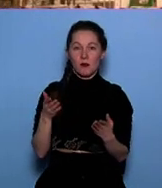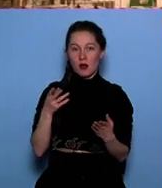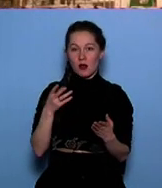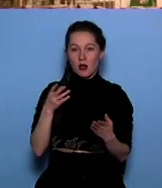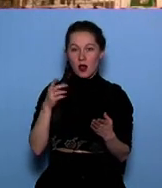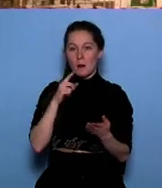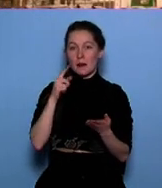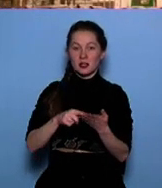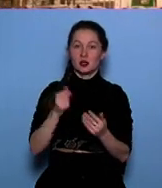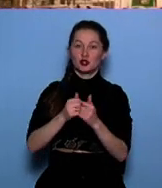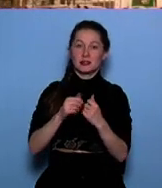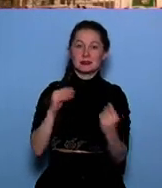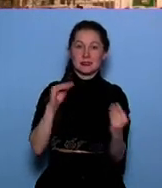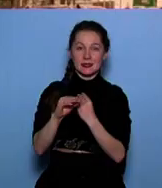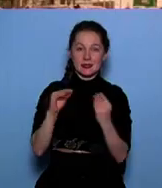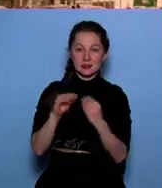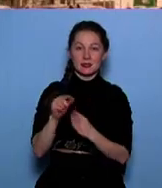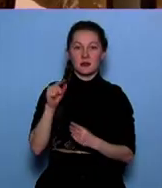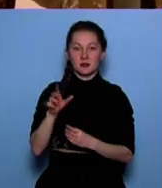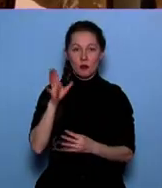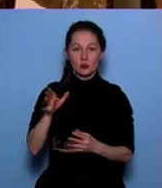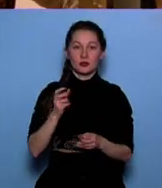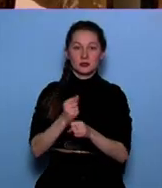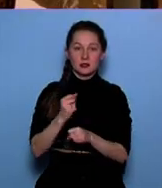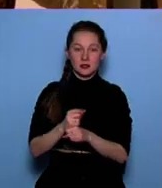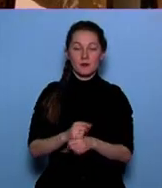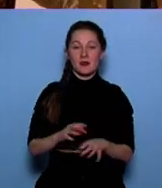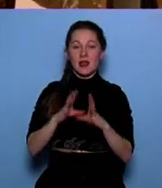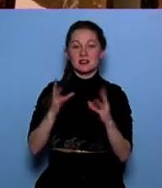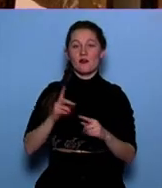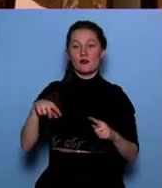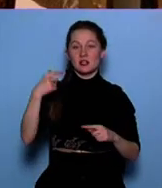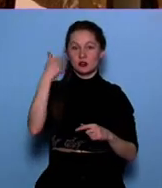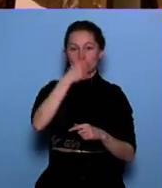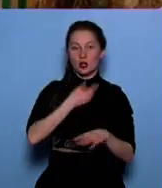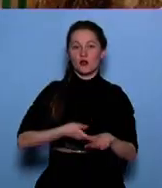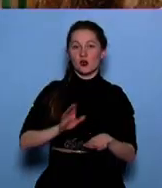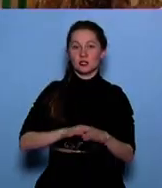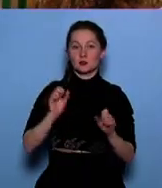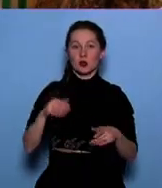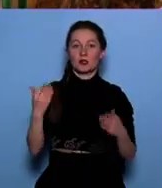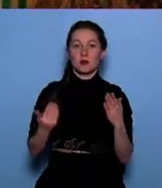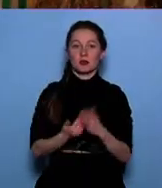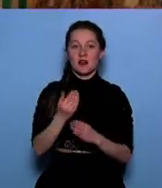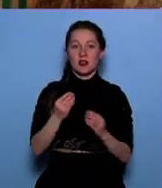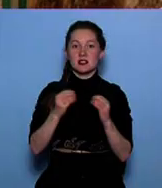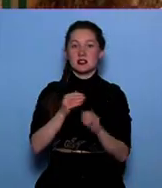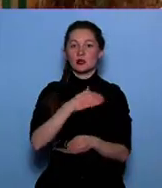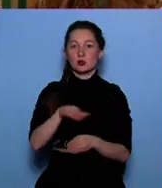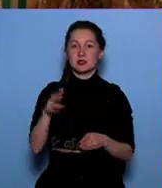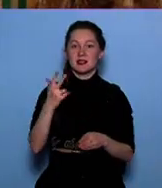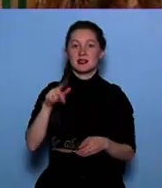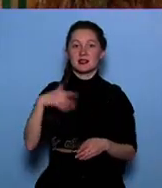карточке города, гостевые маршруты. Всего в следующем году Воткинске смогут обновить с десяток улиц, это 3,5